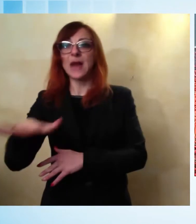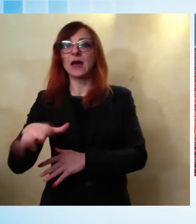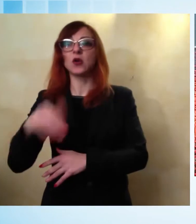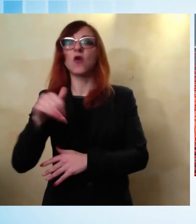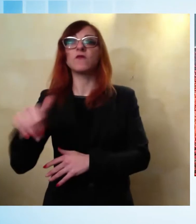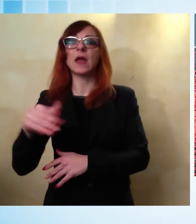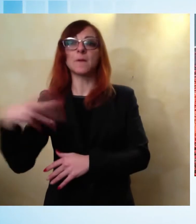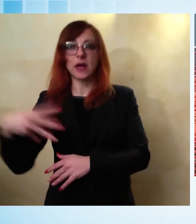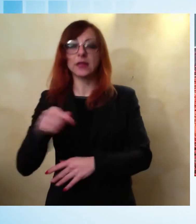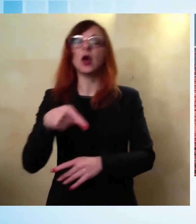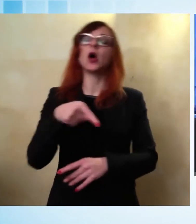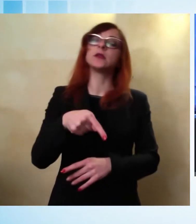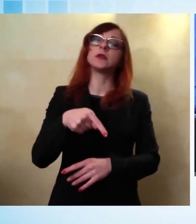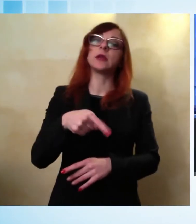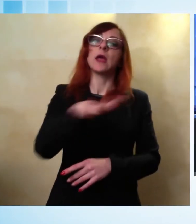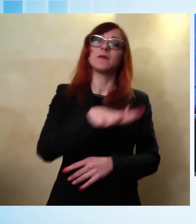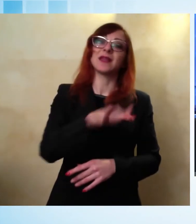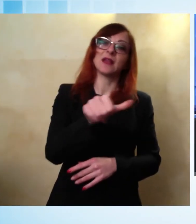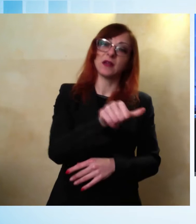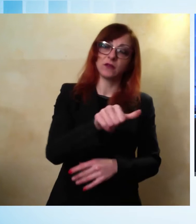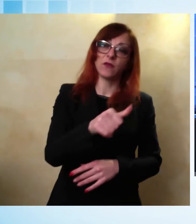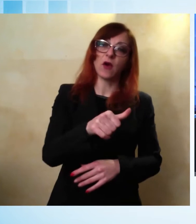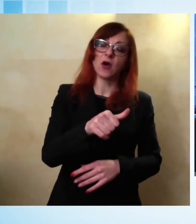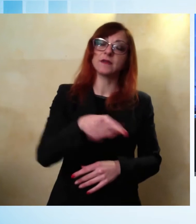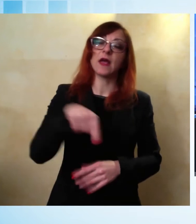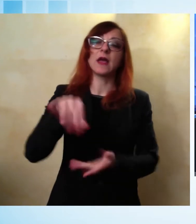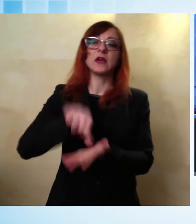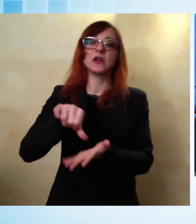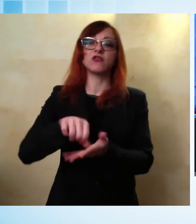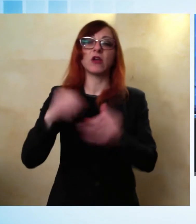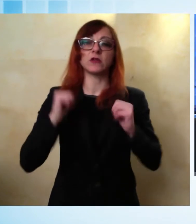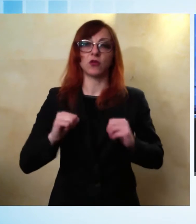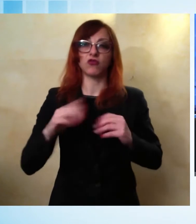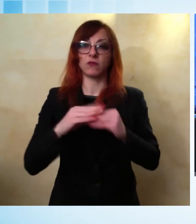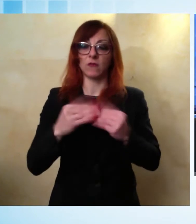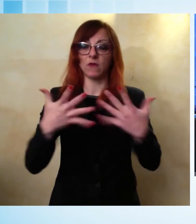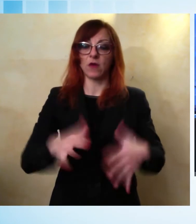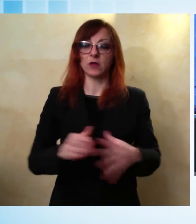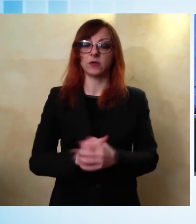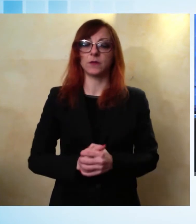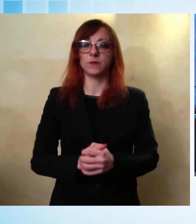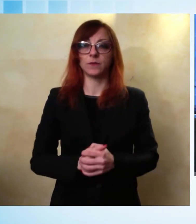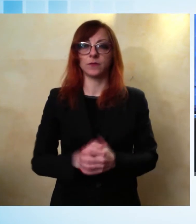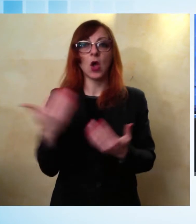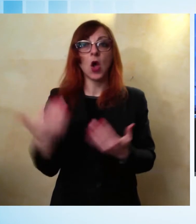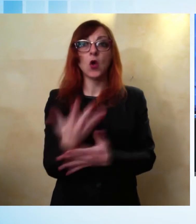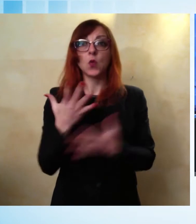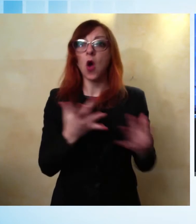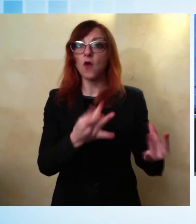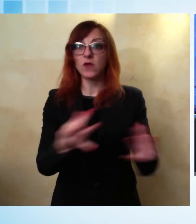Sforza e del centro civico. Adesso è momento dell'aggiornamento relativo ai nuovi contagi da coronavirus,